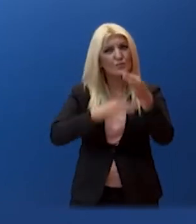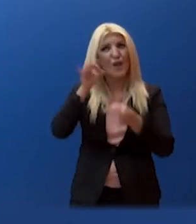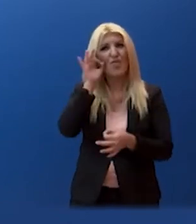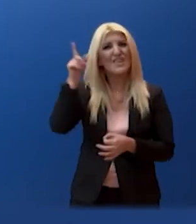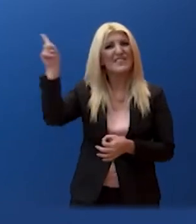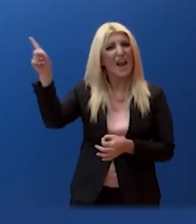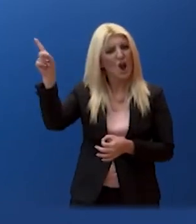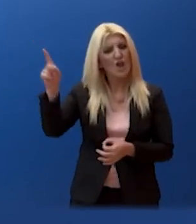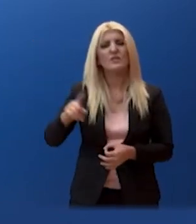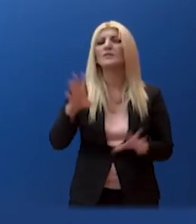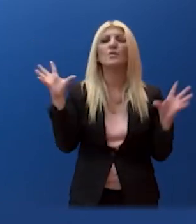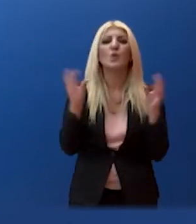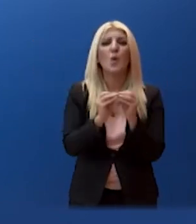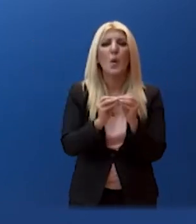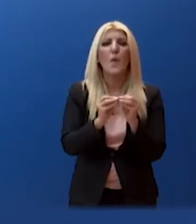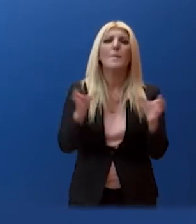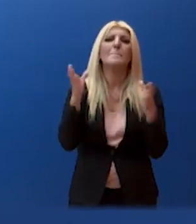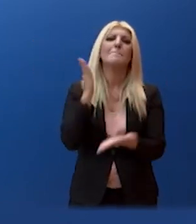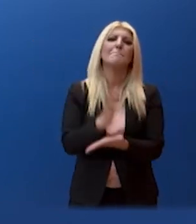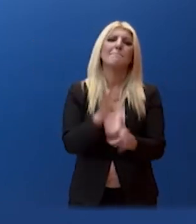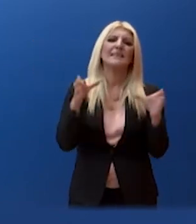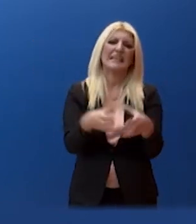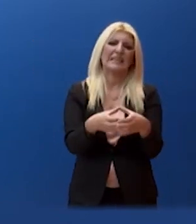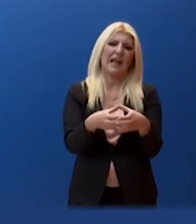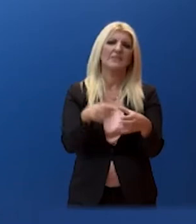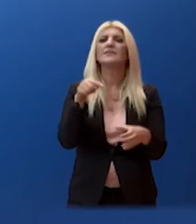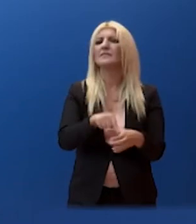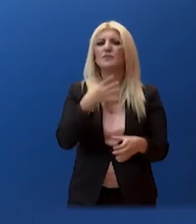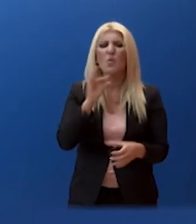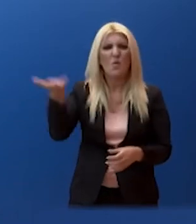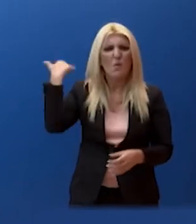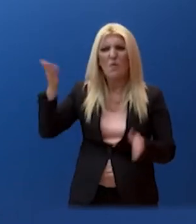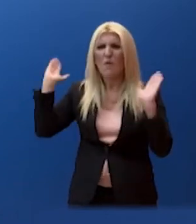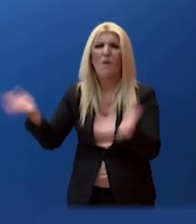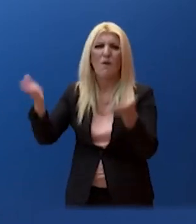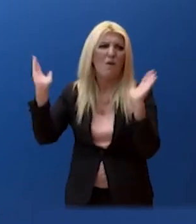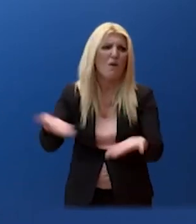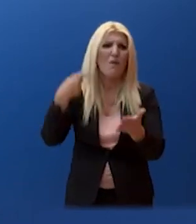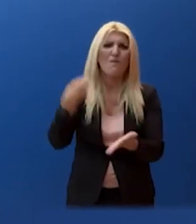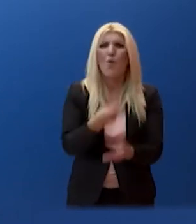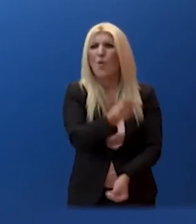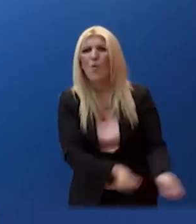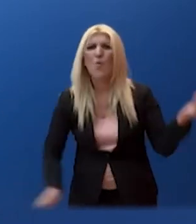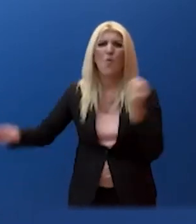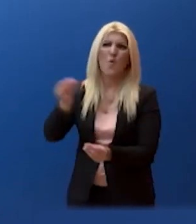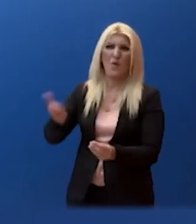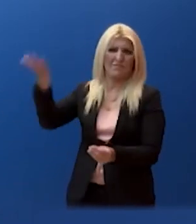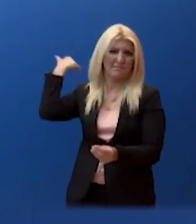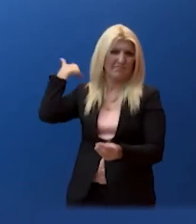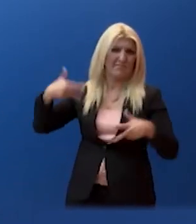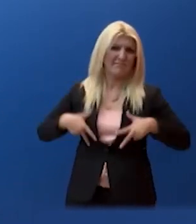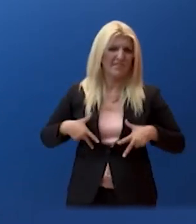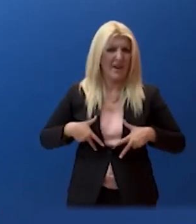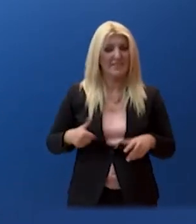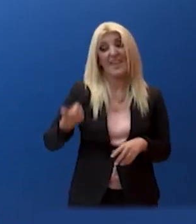υπέφερε τα τελευταία χρόνια εξαιτίας της υπερφερολόγησης που επέβάλε η προηγούμενη κυβέρνηση. Όπως ο ίδιος τόνισε χθες, στο